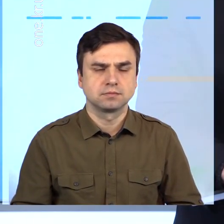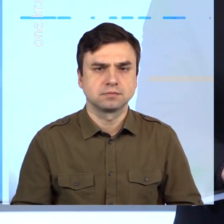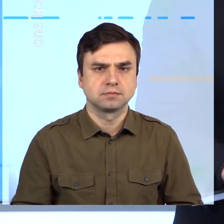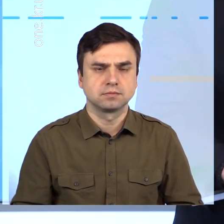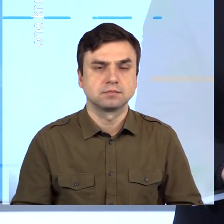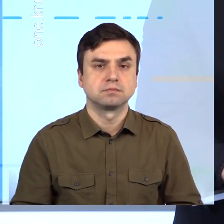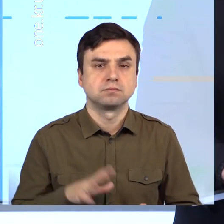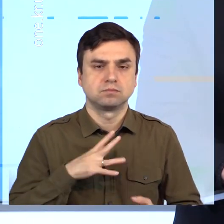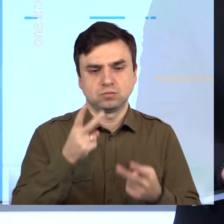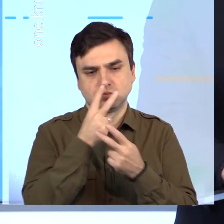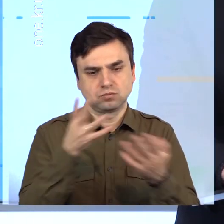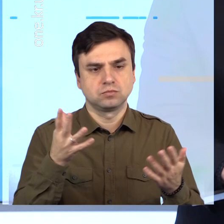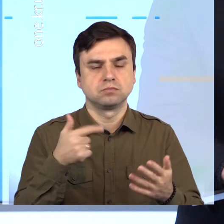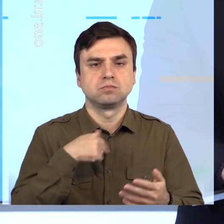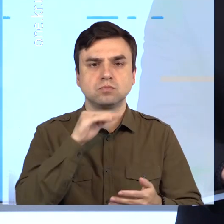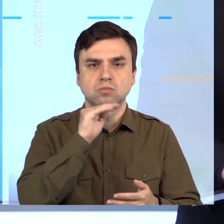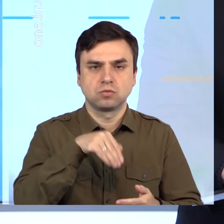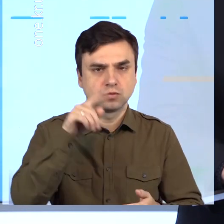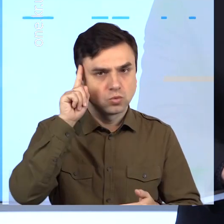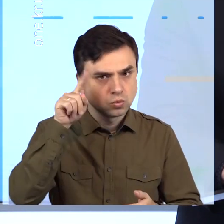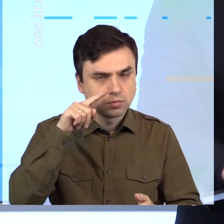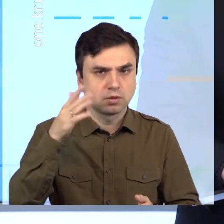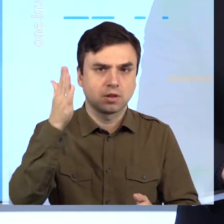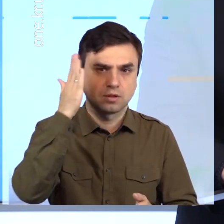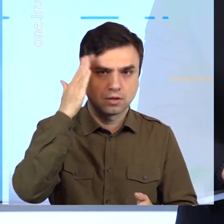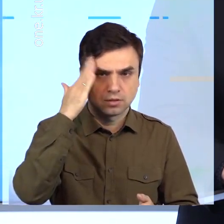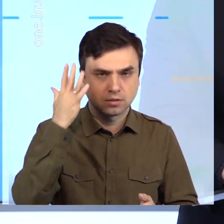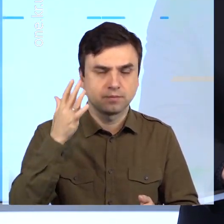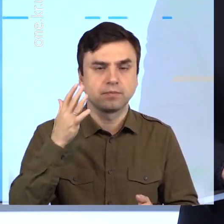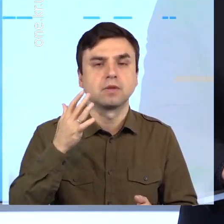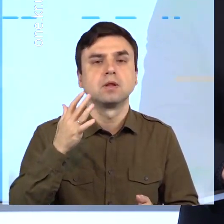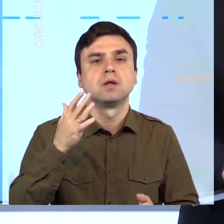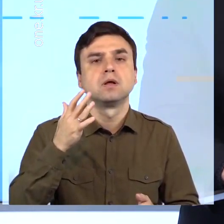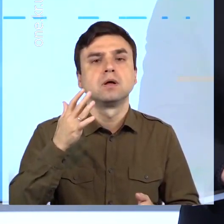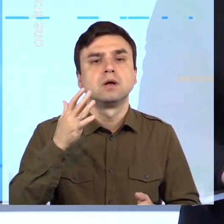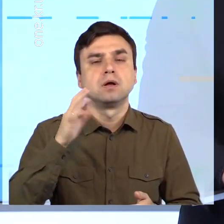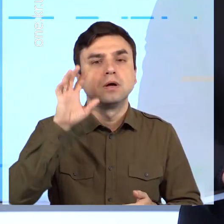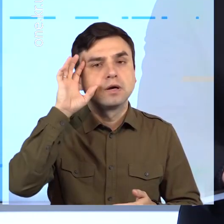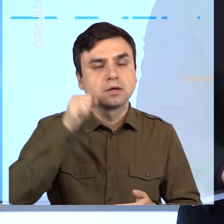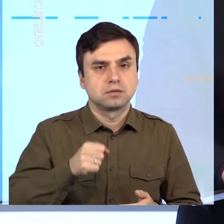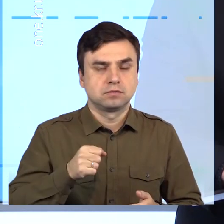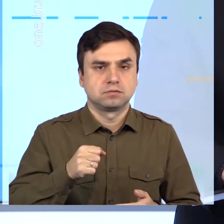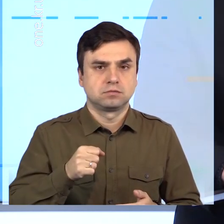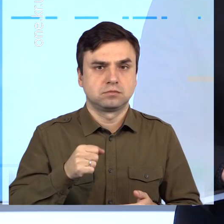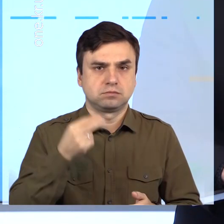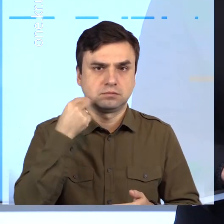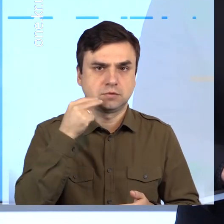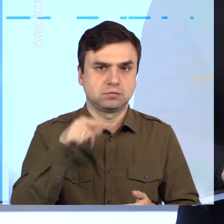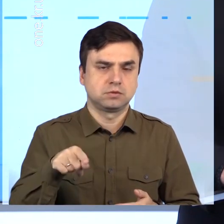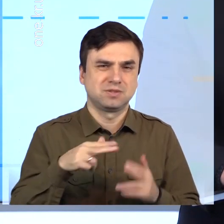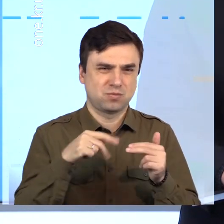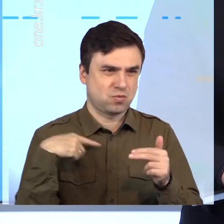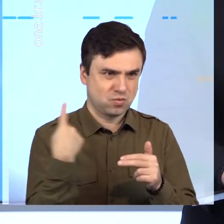Продемонстрували свої професійні вміння та навички. Кривий рік – господар змагань серед рятувальників із різних міст Дніпропетровщини.